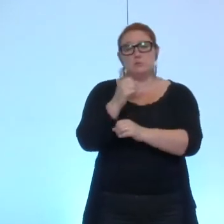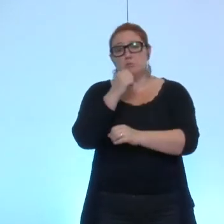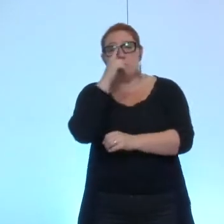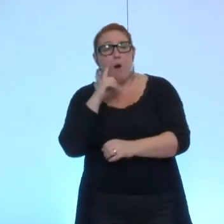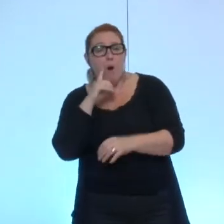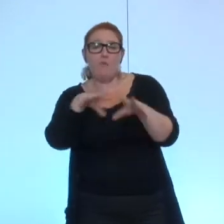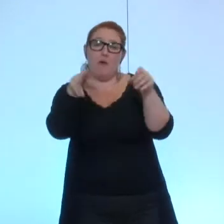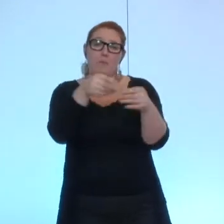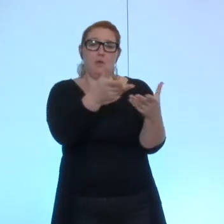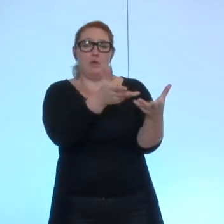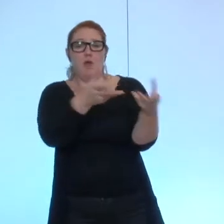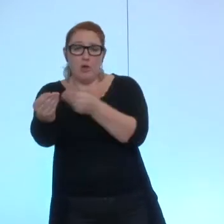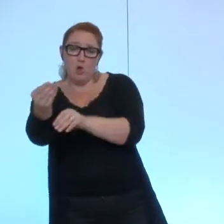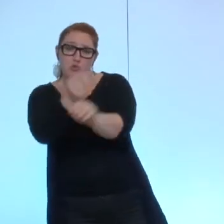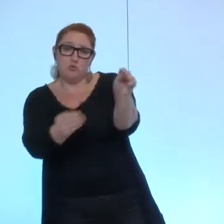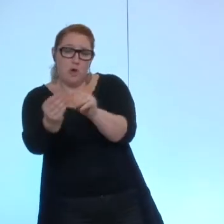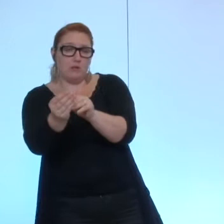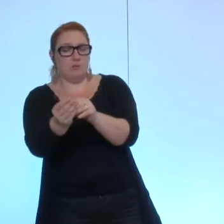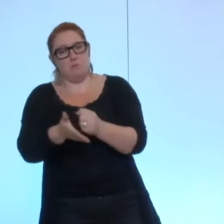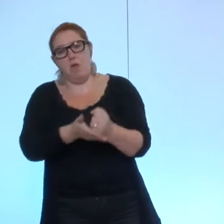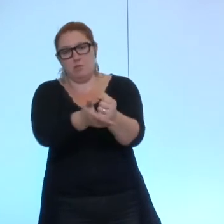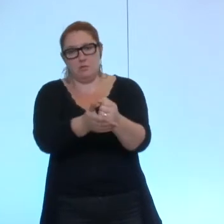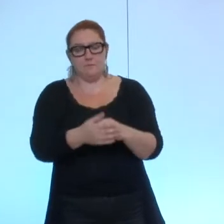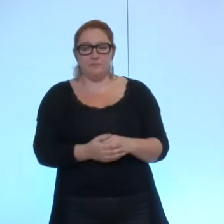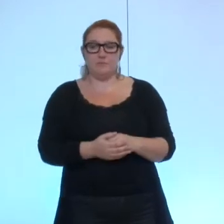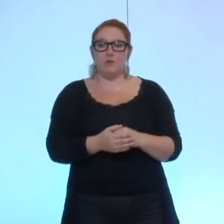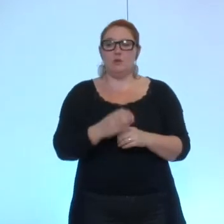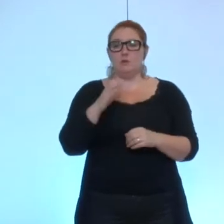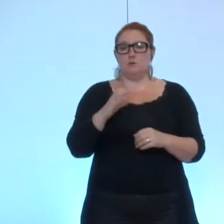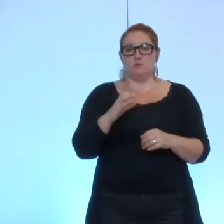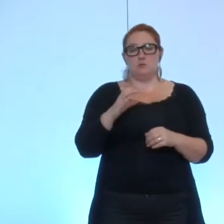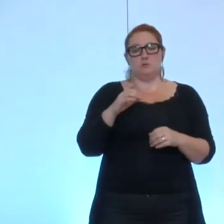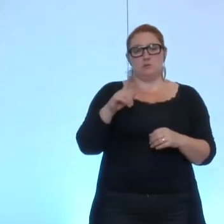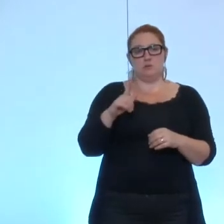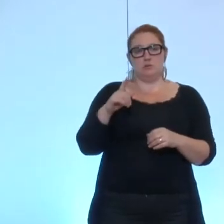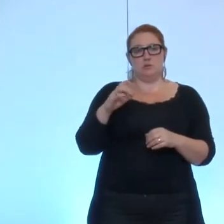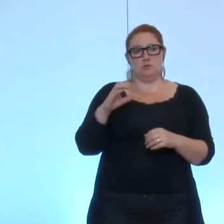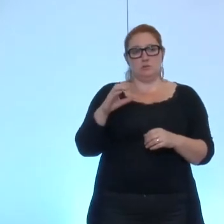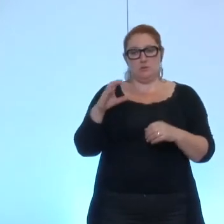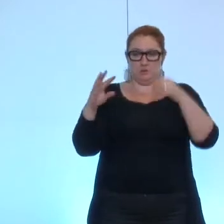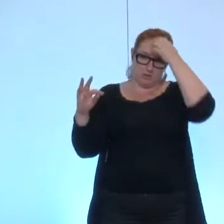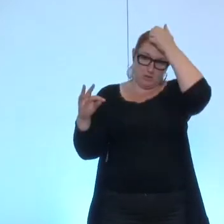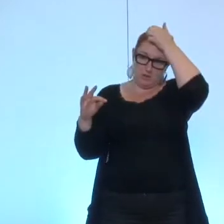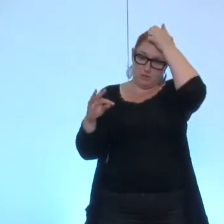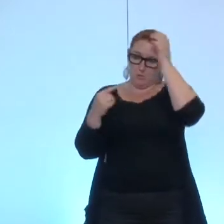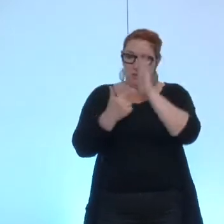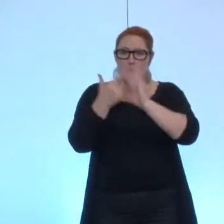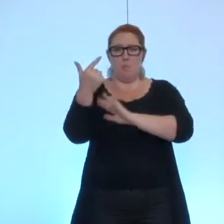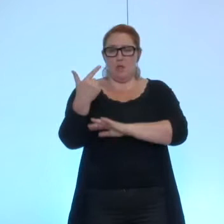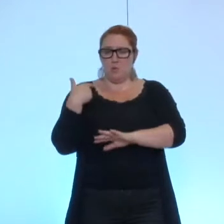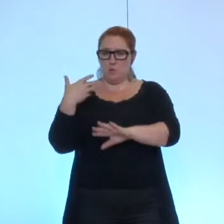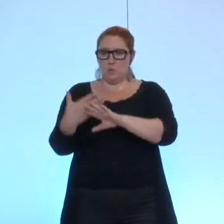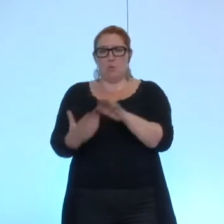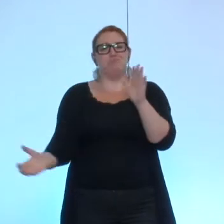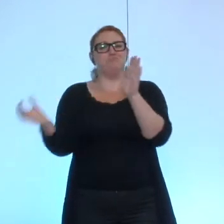Le Code général des collectivités territoriales prévoit cette situation depuis 2002. Et là, je rectifierai un petit point sur